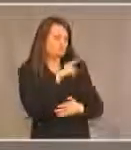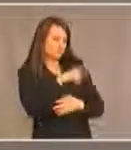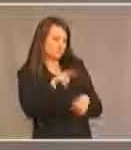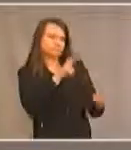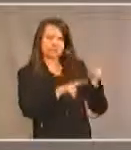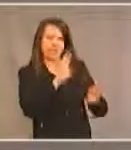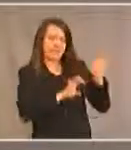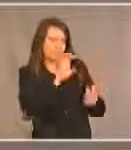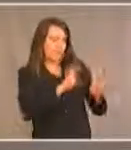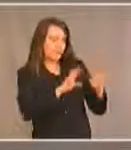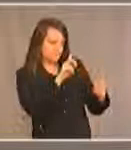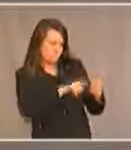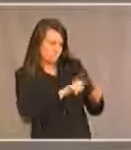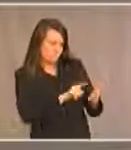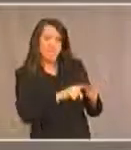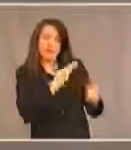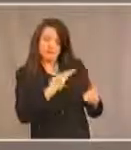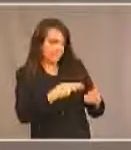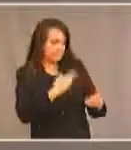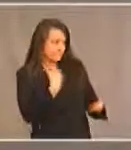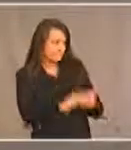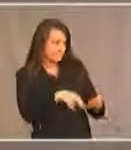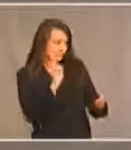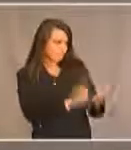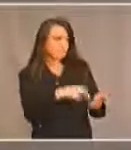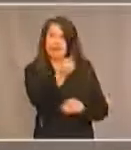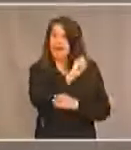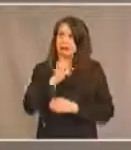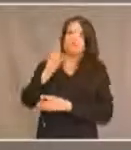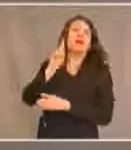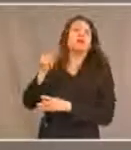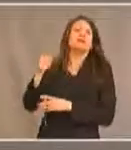évaluation et de la transmettre à l'Agence de revenu du Canada